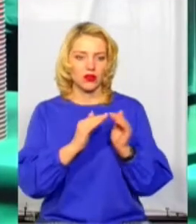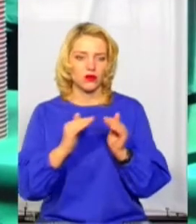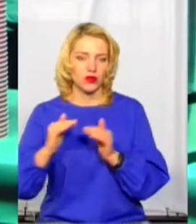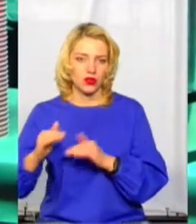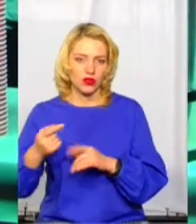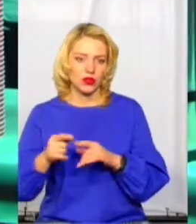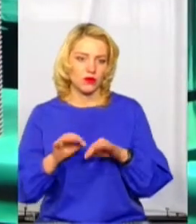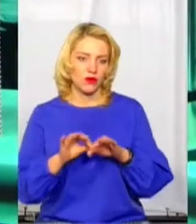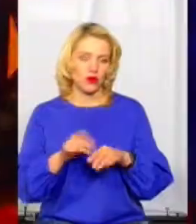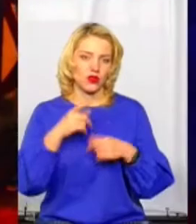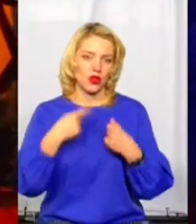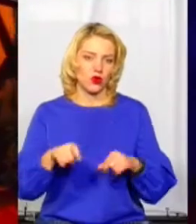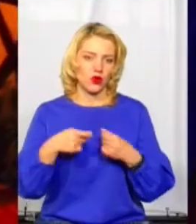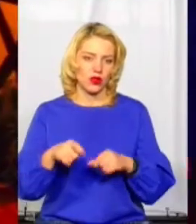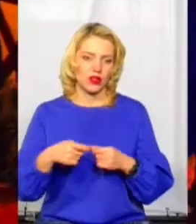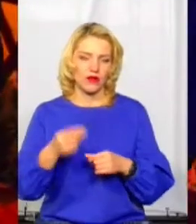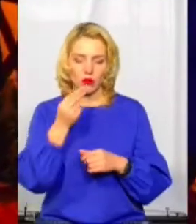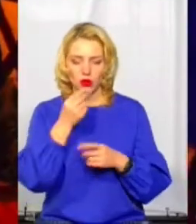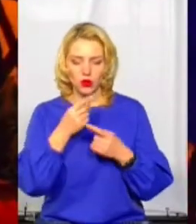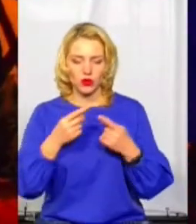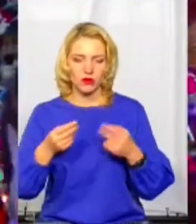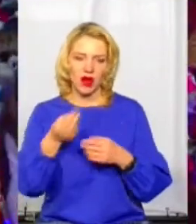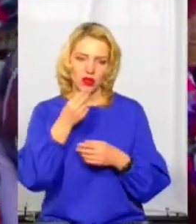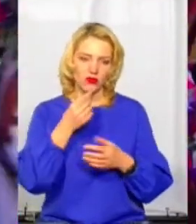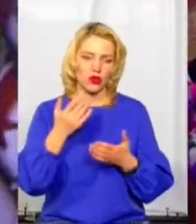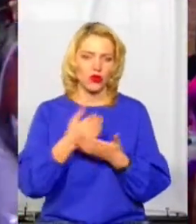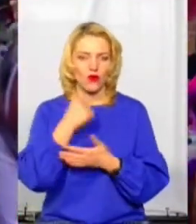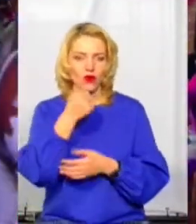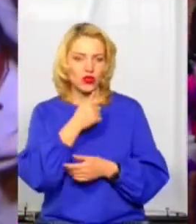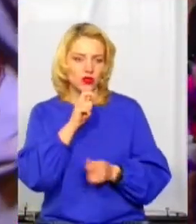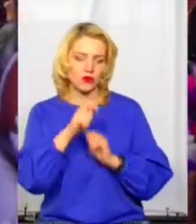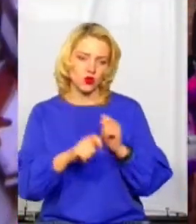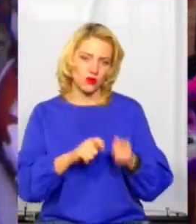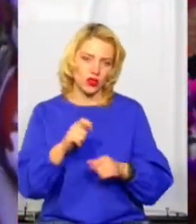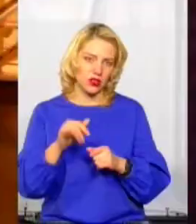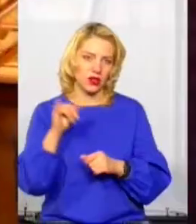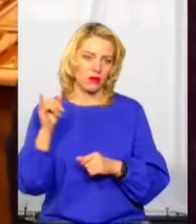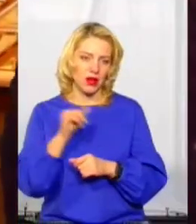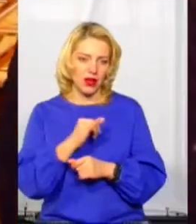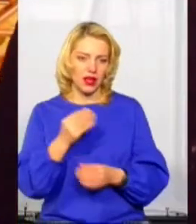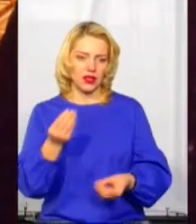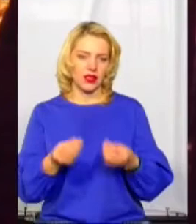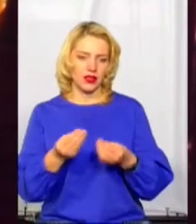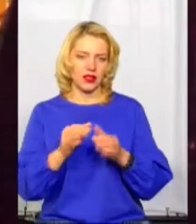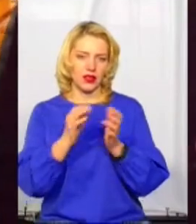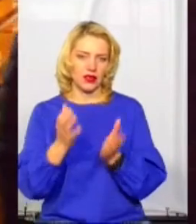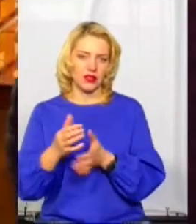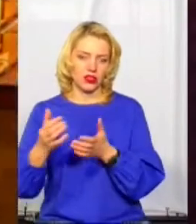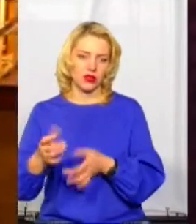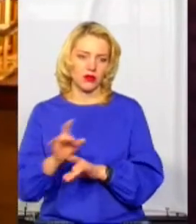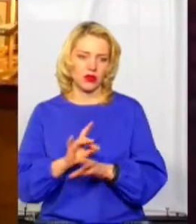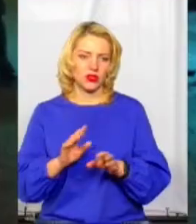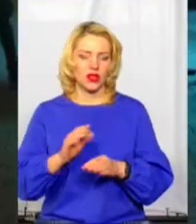торгівля продуктами харчування, новорічними сувенірами та іграшками, каже заступниця начальника управління торгівлі Хмельницької міськради